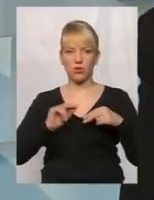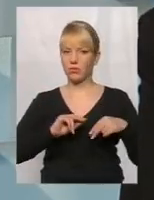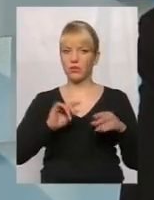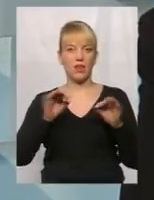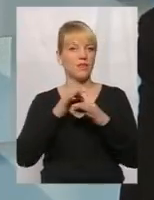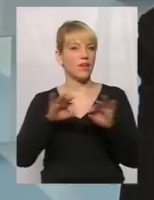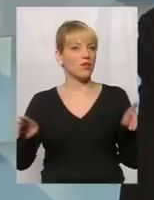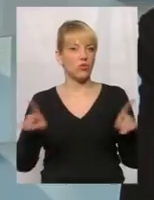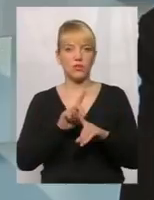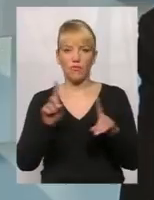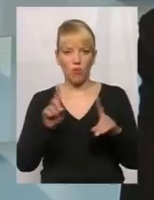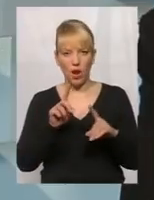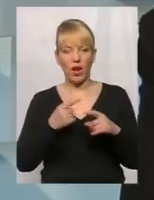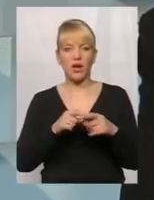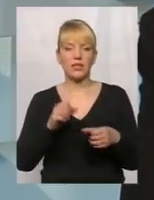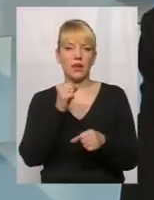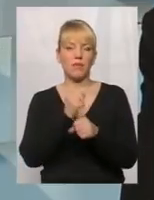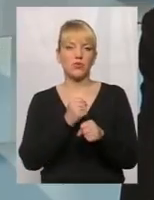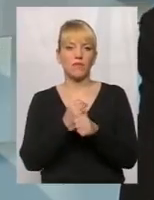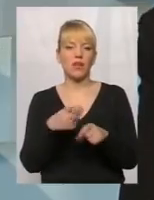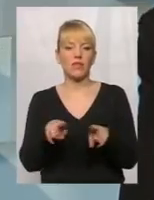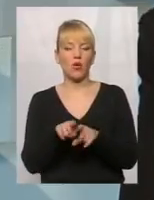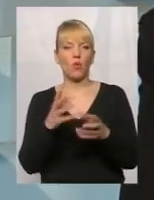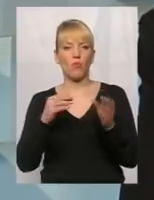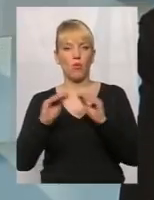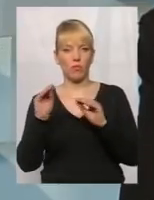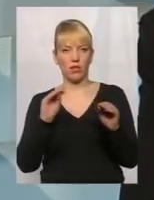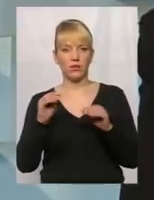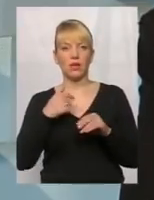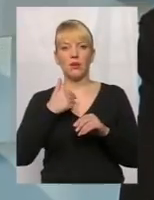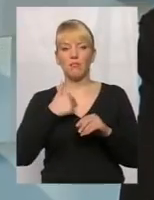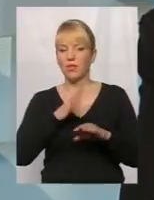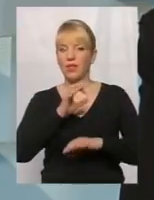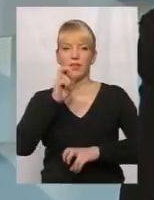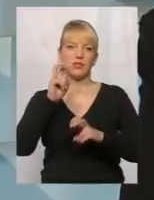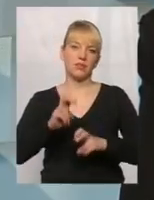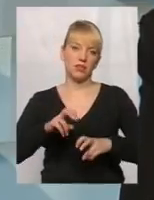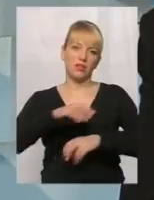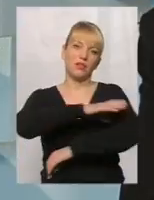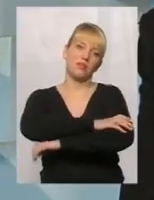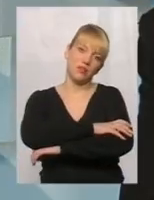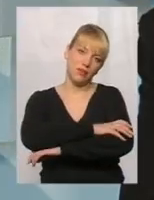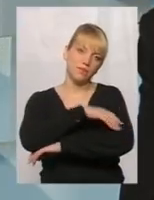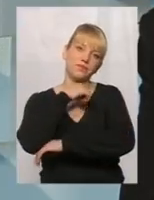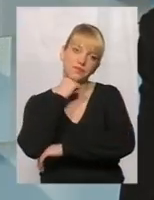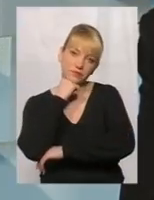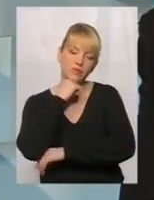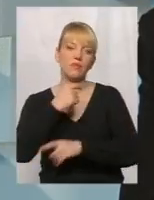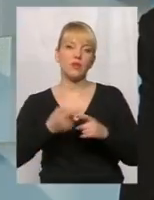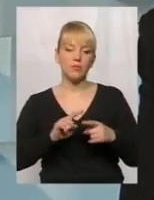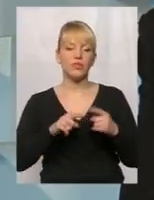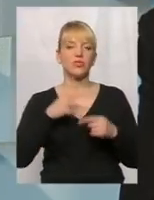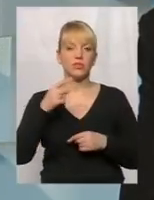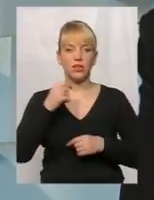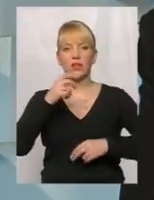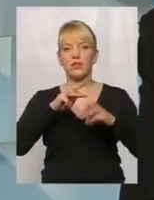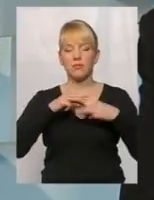дозволяється користуватися цим обладнанням. Ми неодноразово, ми не сиділи, не склавши руки з самого першого дня через міністерство, особливо